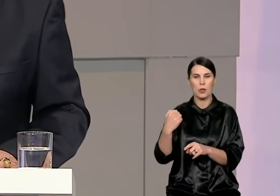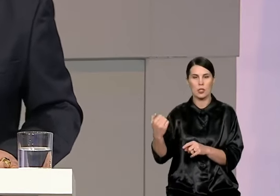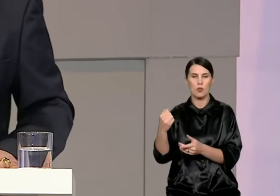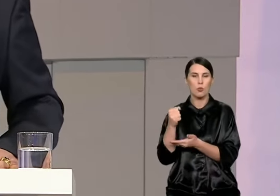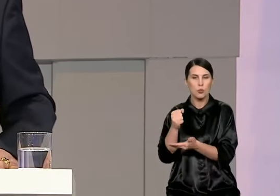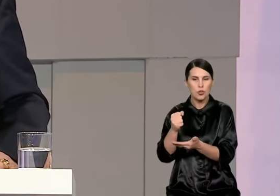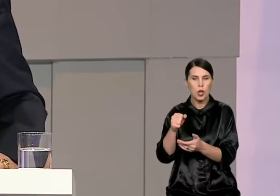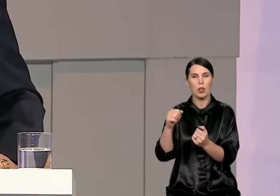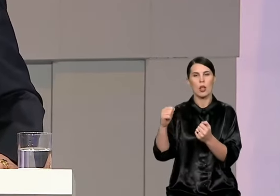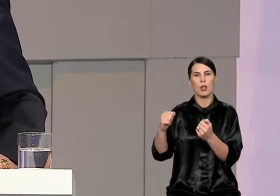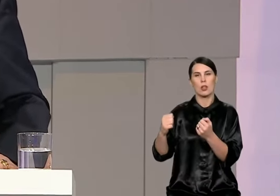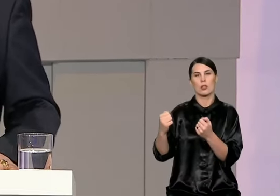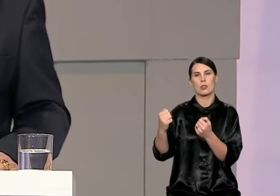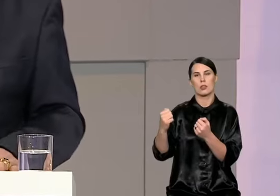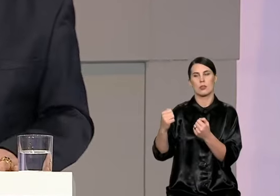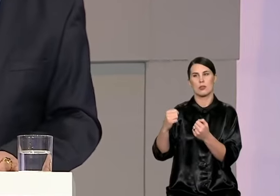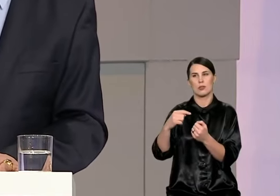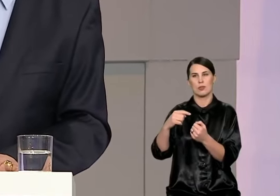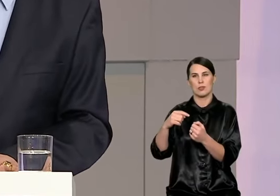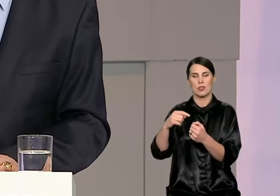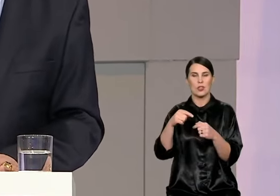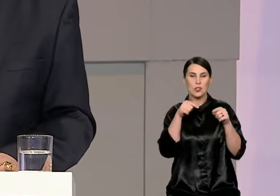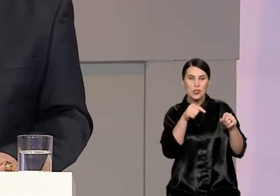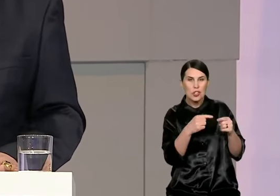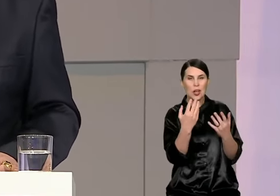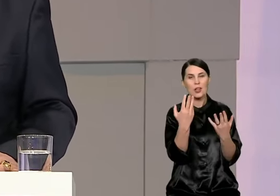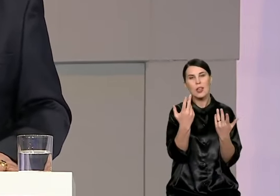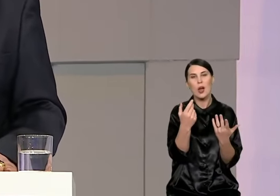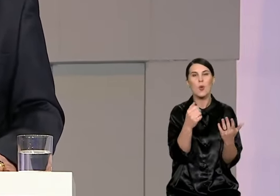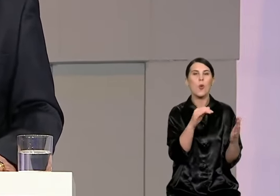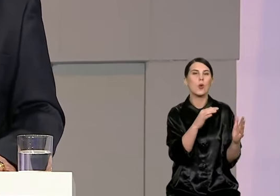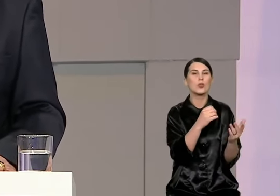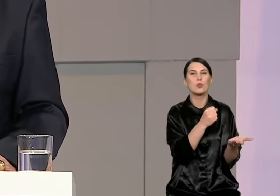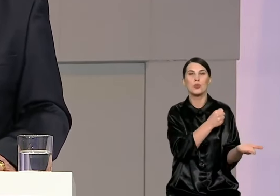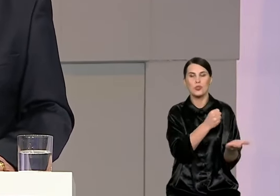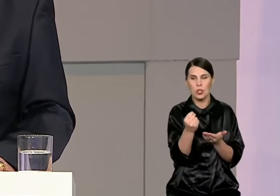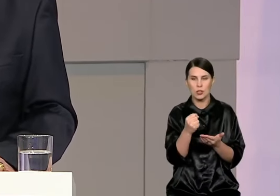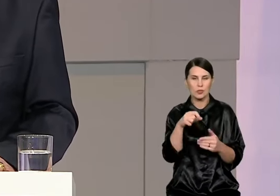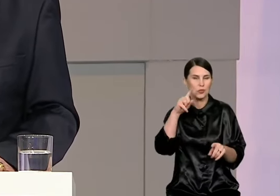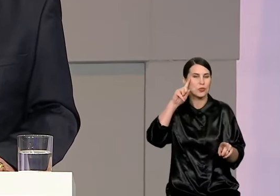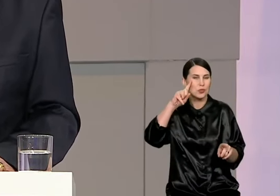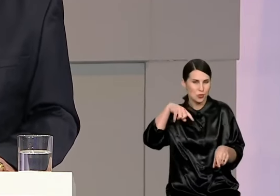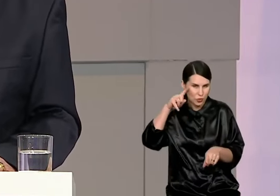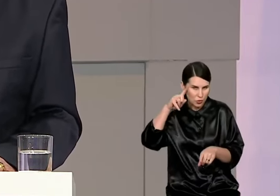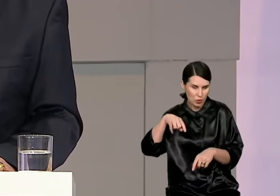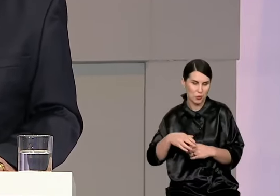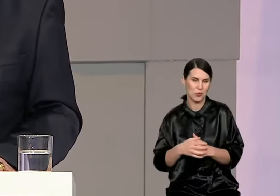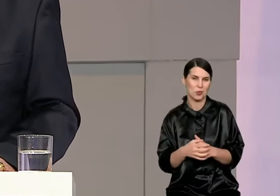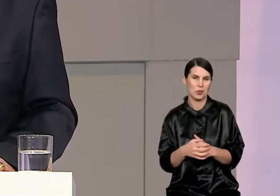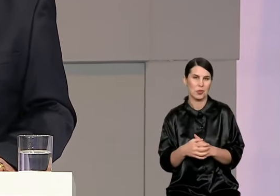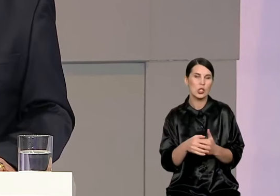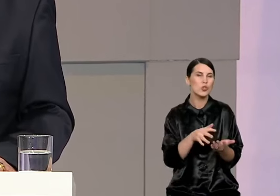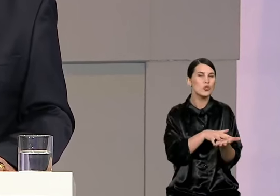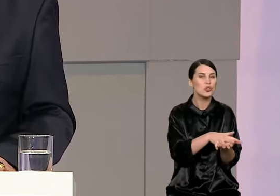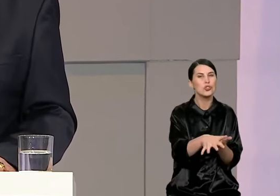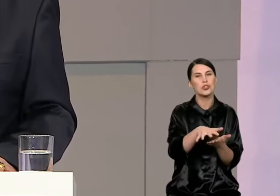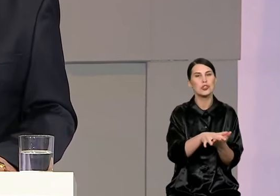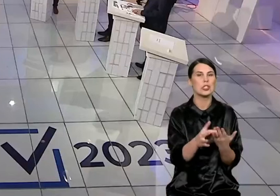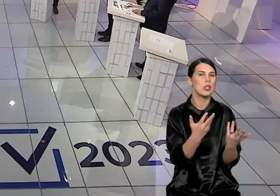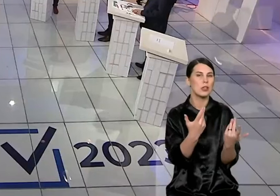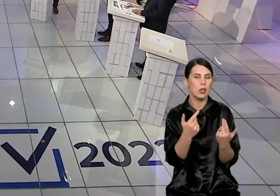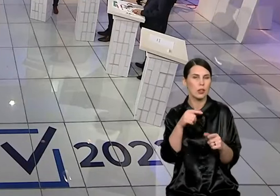biudžetas. O kaip čia parašyta judumų į 140 milijonų ir toliau geriasim, tesim, toliau, tai prie tokio